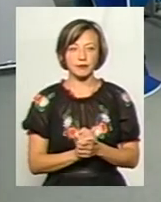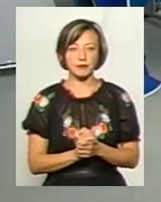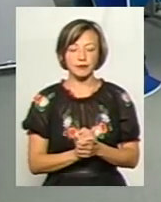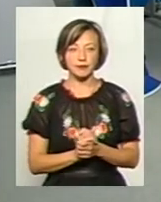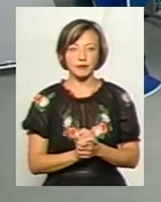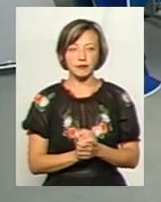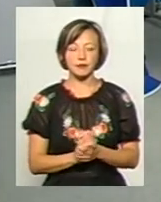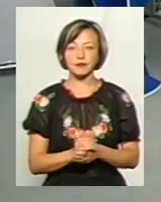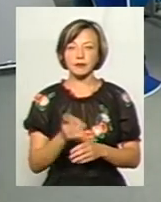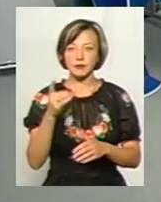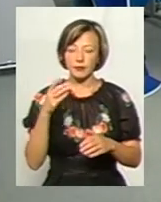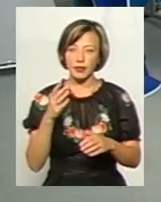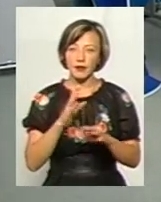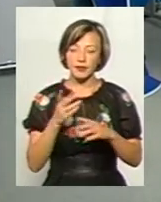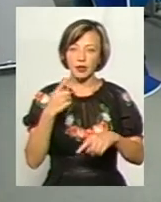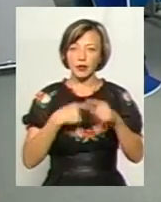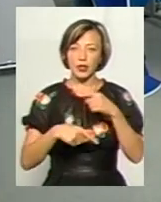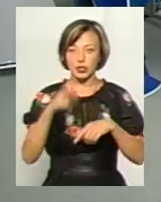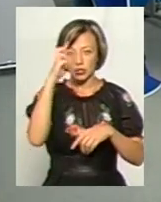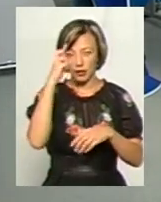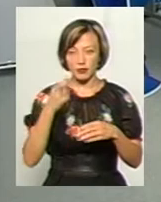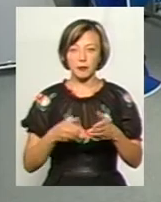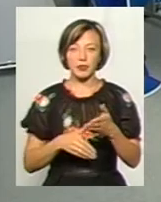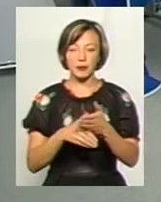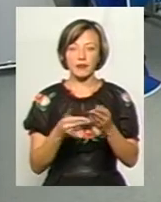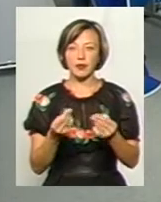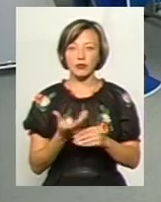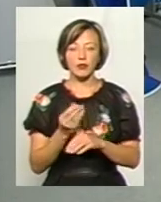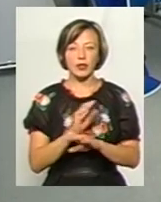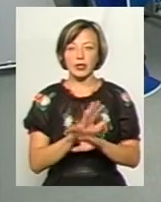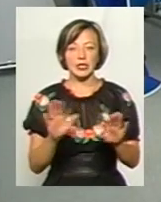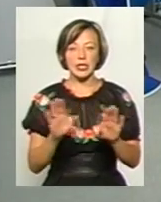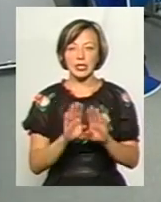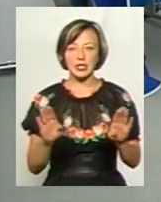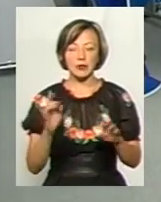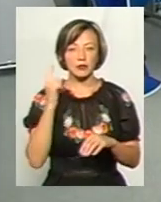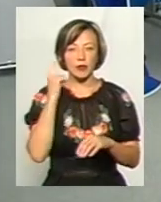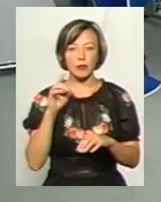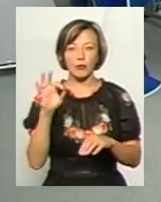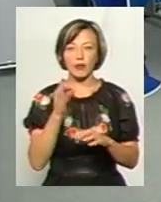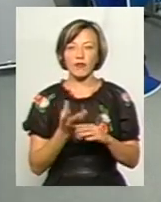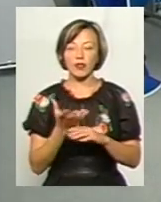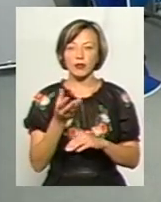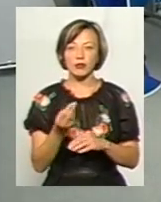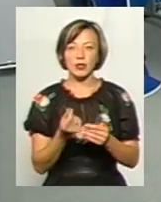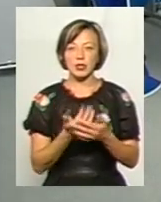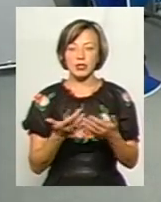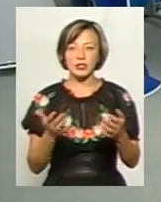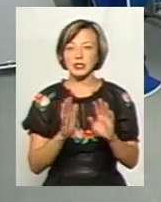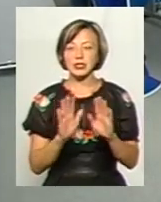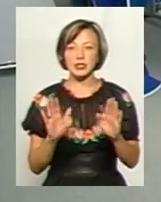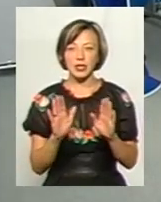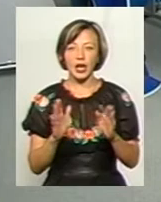державної підтримки, фінансування. ні. Я так само почув тезу про фінансування, про різні моменти. Насправді